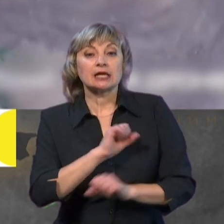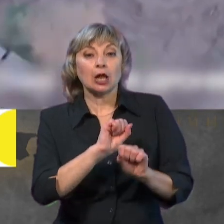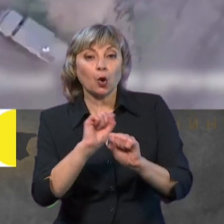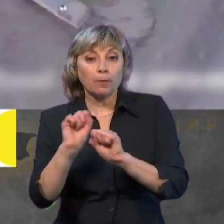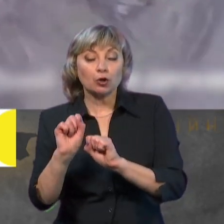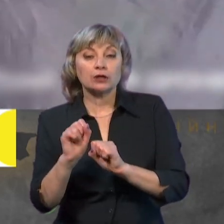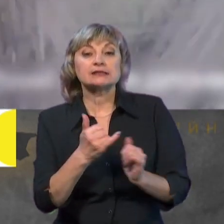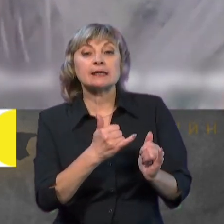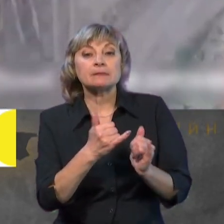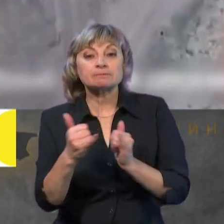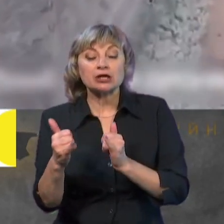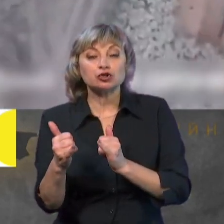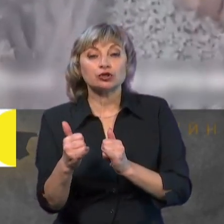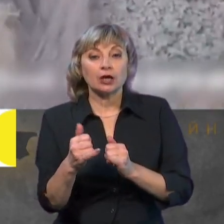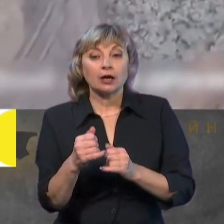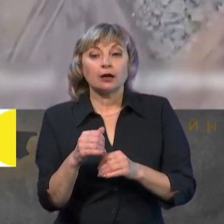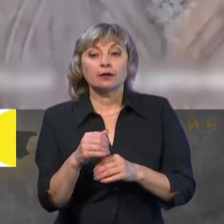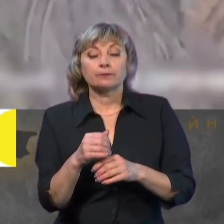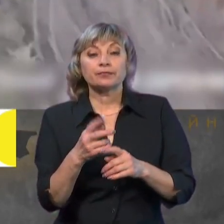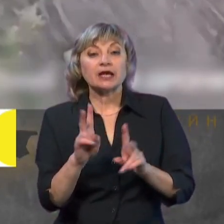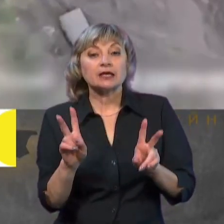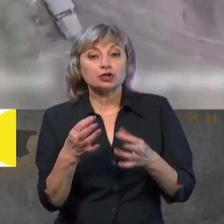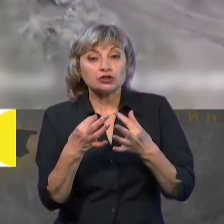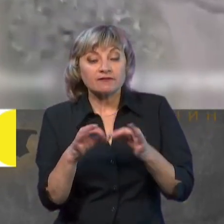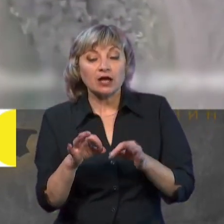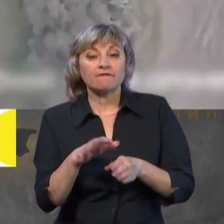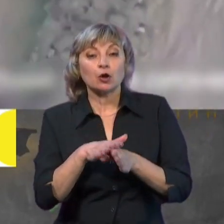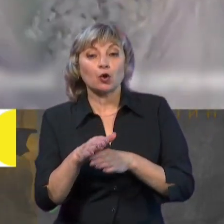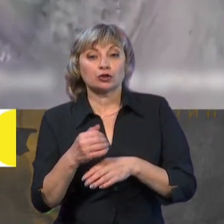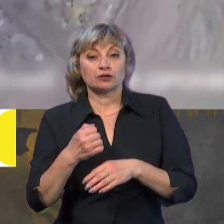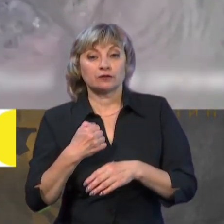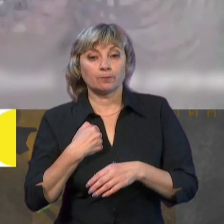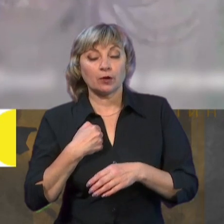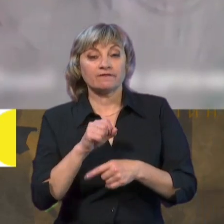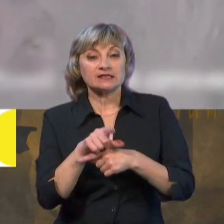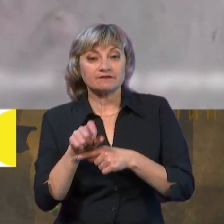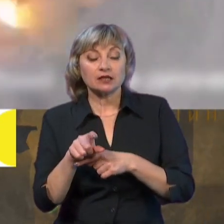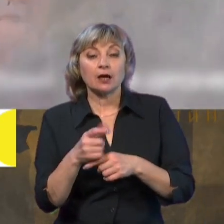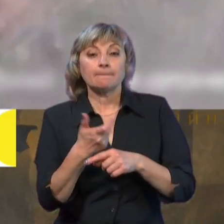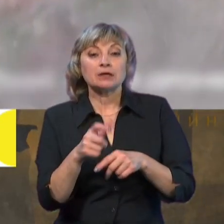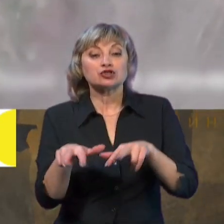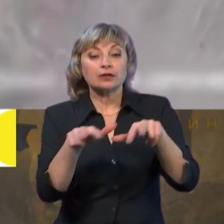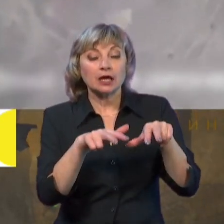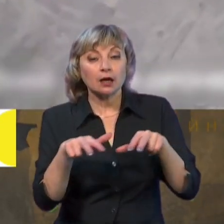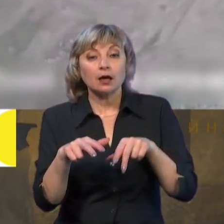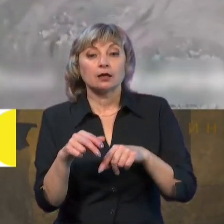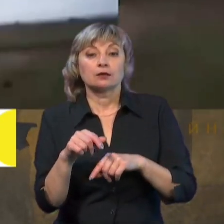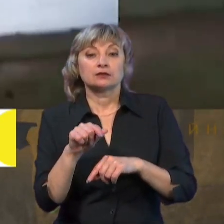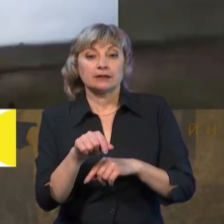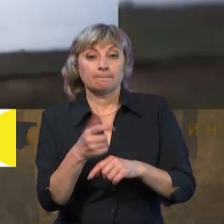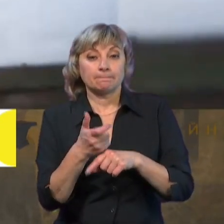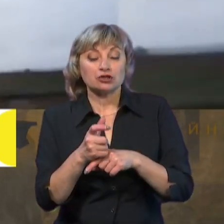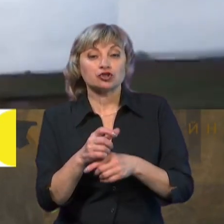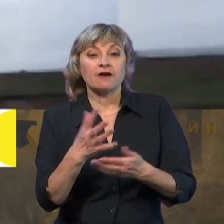забезпечують певний баланс, який дозволяє виконувати бойові завдання. Але, звісно, чим більше безпилотних літальних апаратів, тим